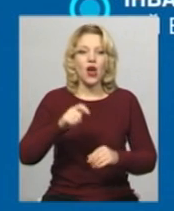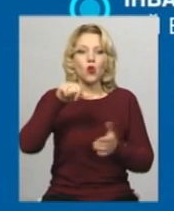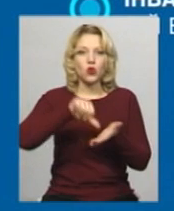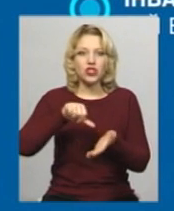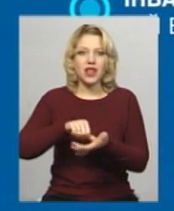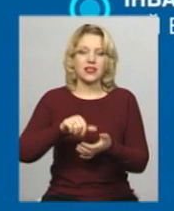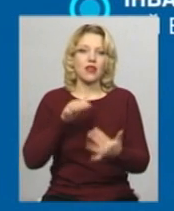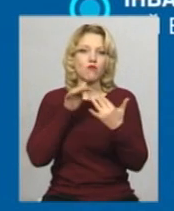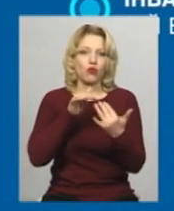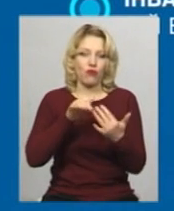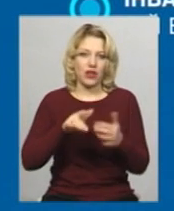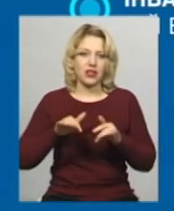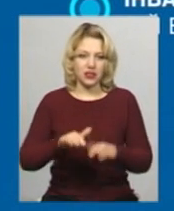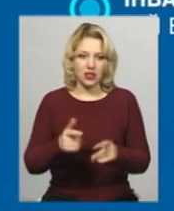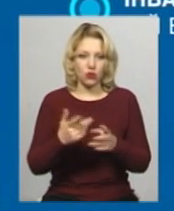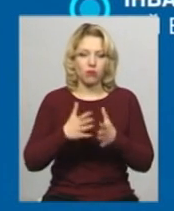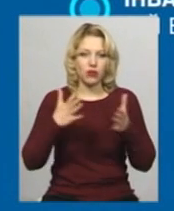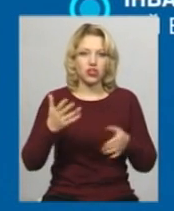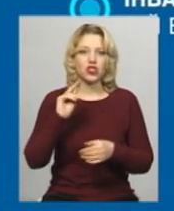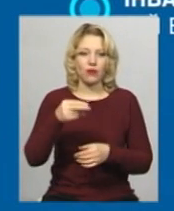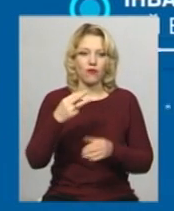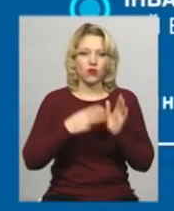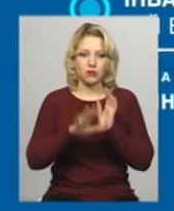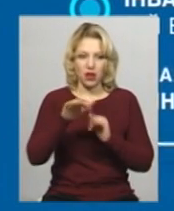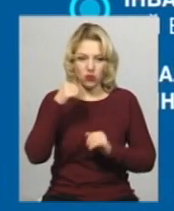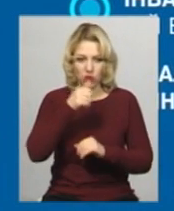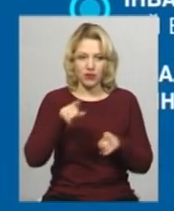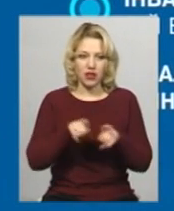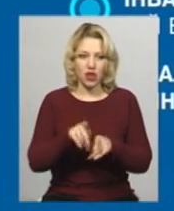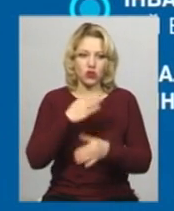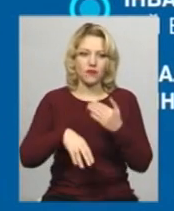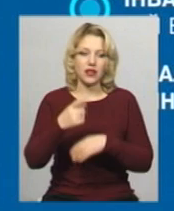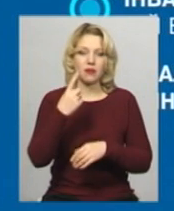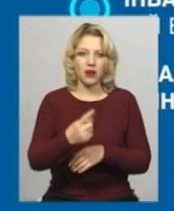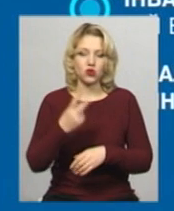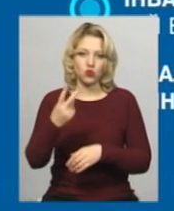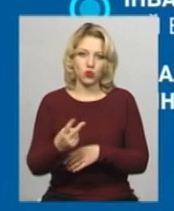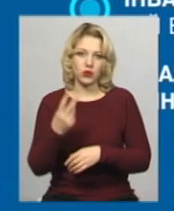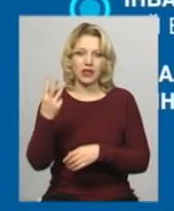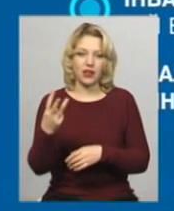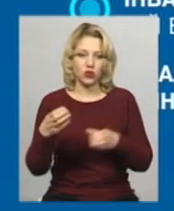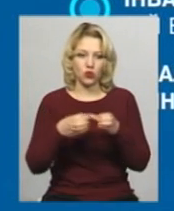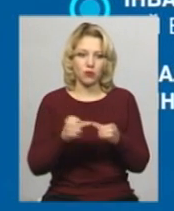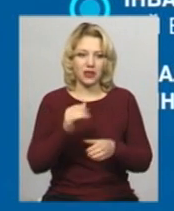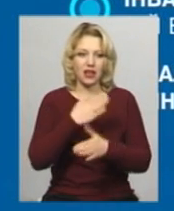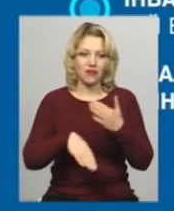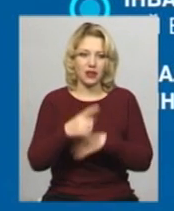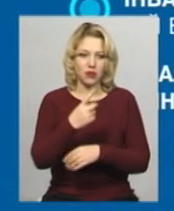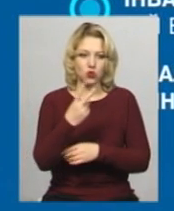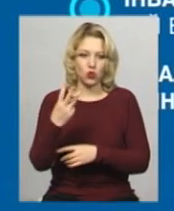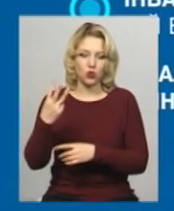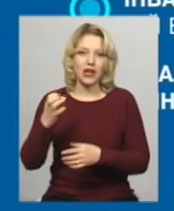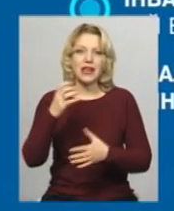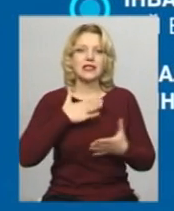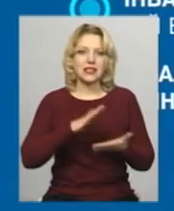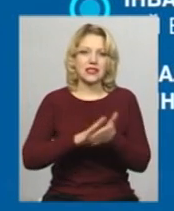вітчизняної війни, яким більше 85 років. А також інваліди війни 1, 2 та 3 групи та інваліди 1, 2